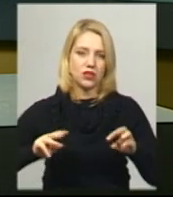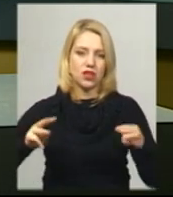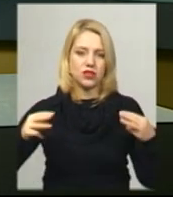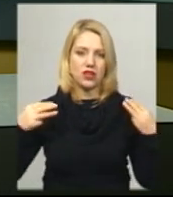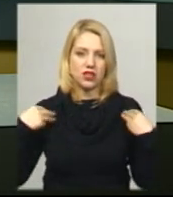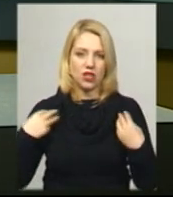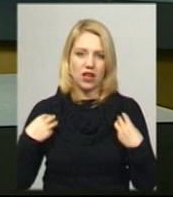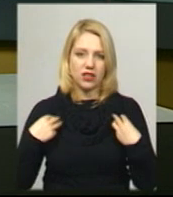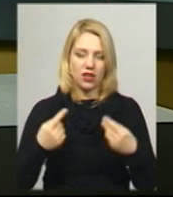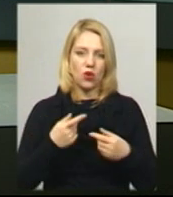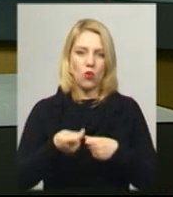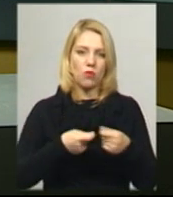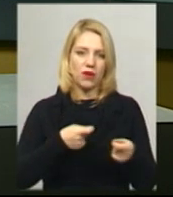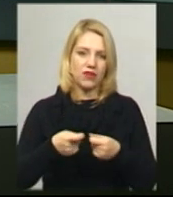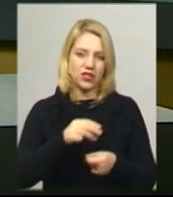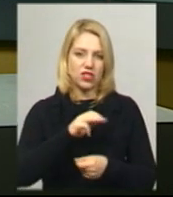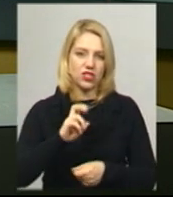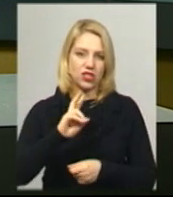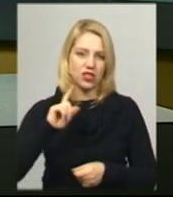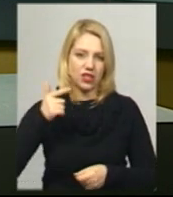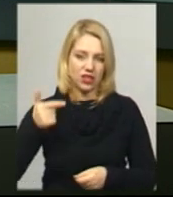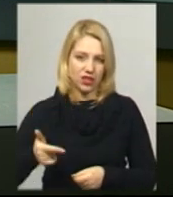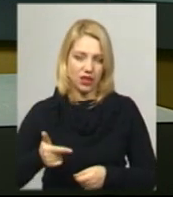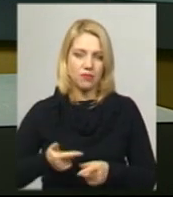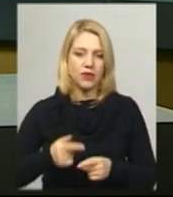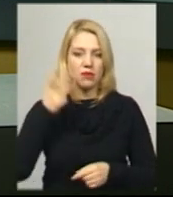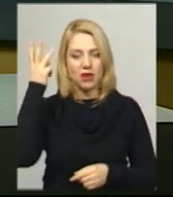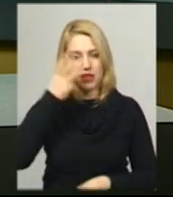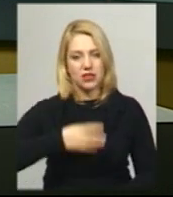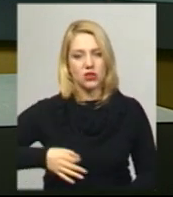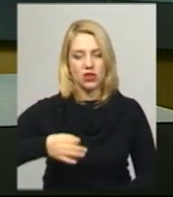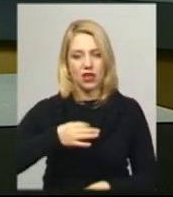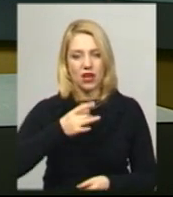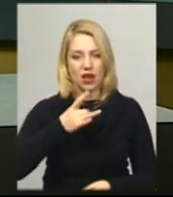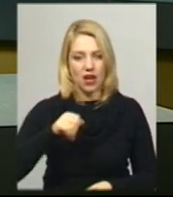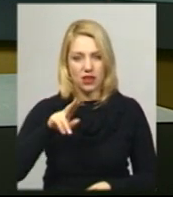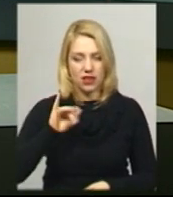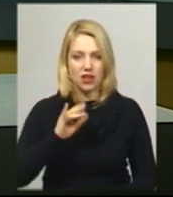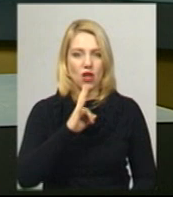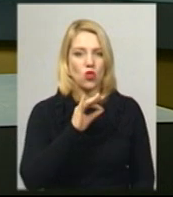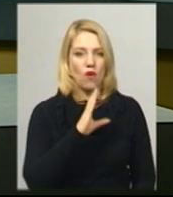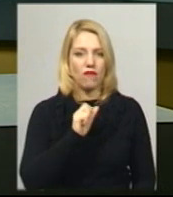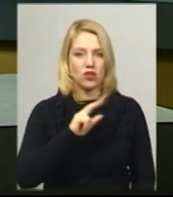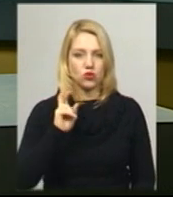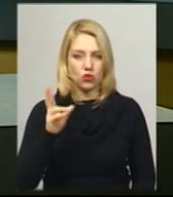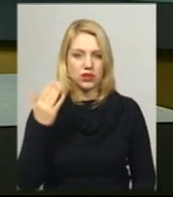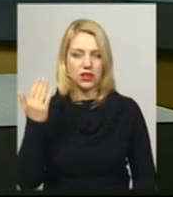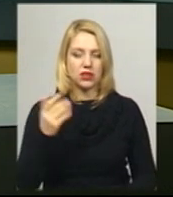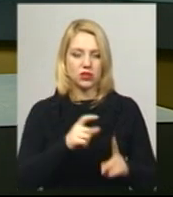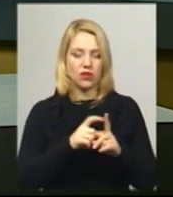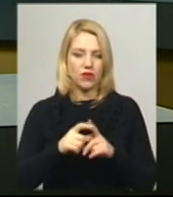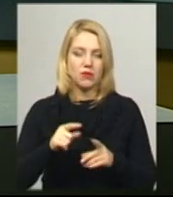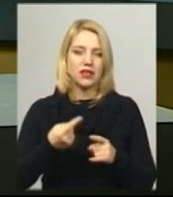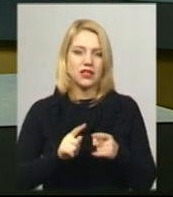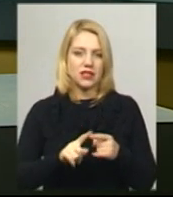-комунального господарства Хмельницької міської ради Василь Новачок. За його словами, на це з міського